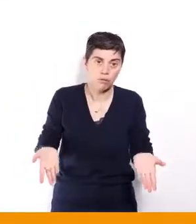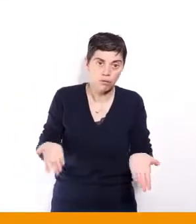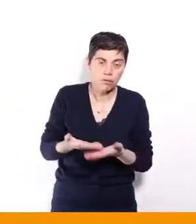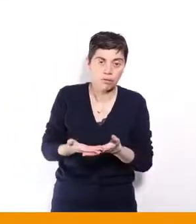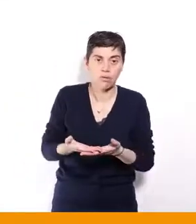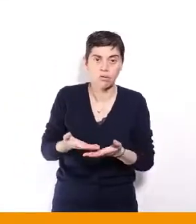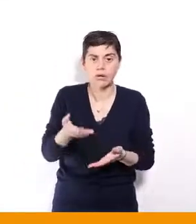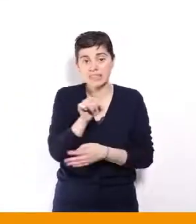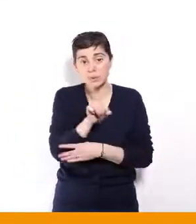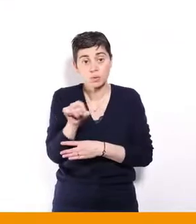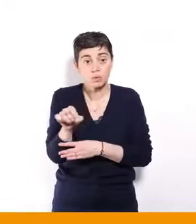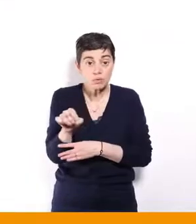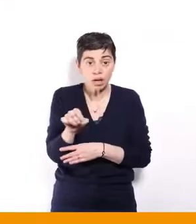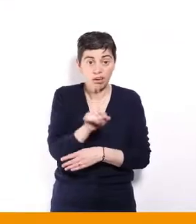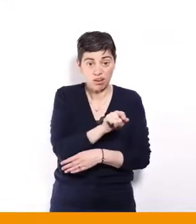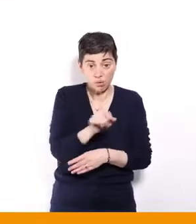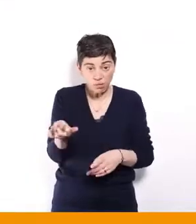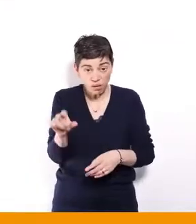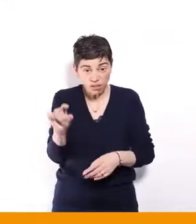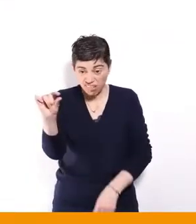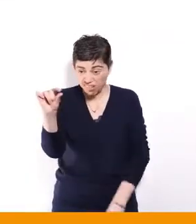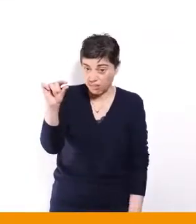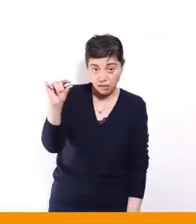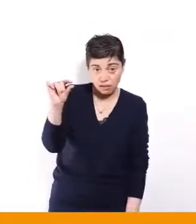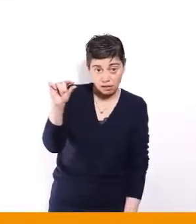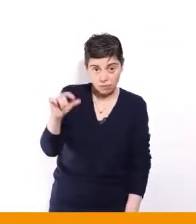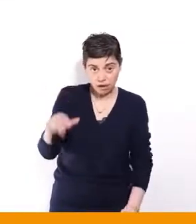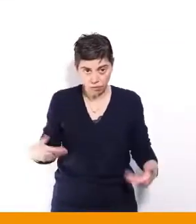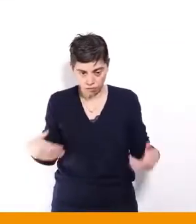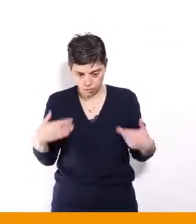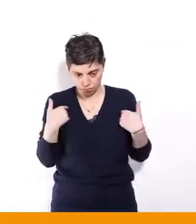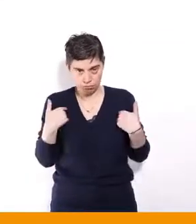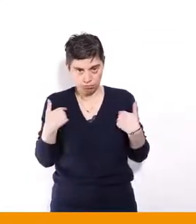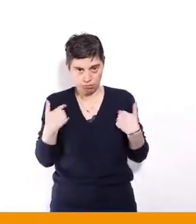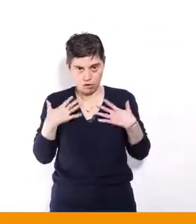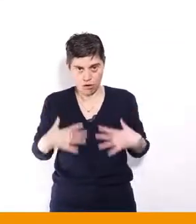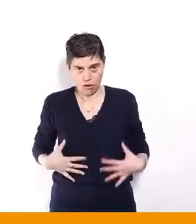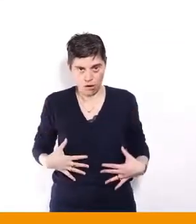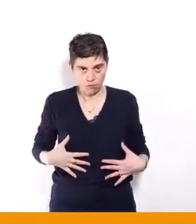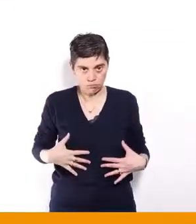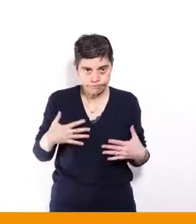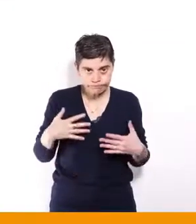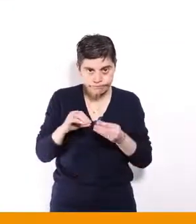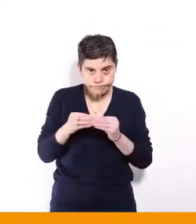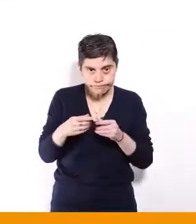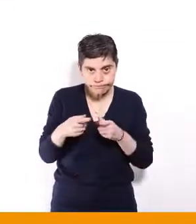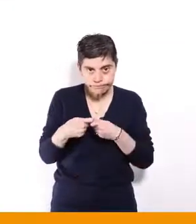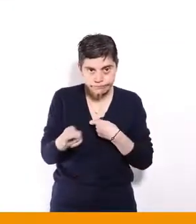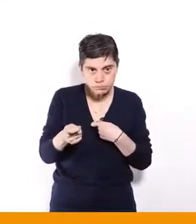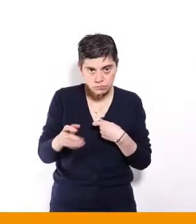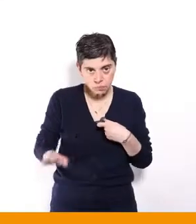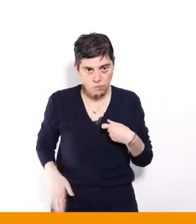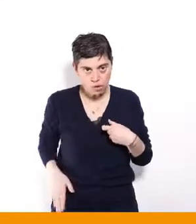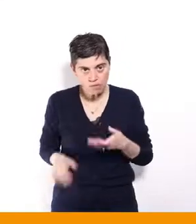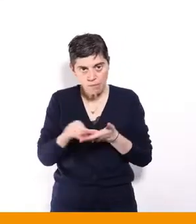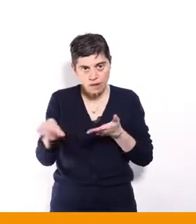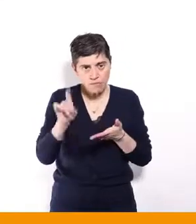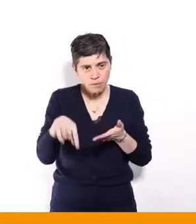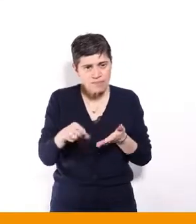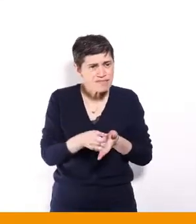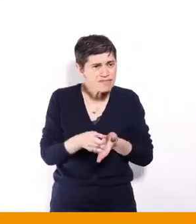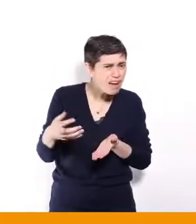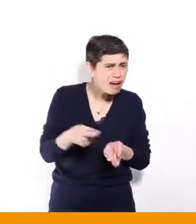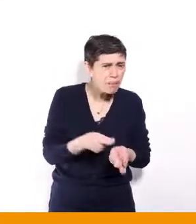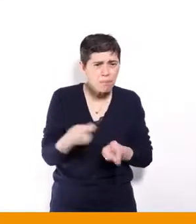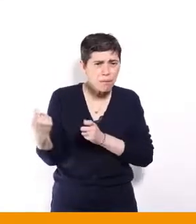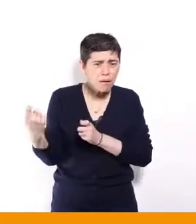la sécu de base, on se retrouve avec un fauteuil qui n'est souvent pas adapté. Et en fait, il faut mettre de sa poche, et parfois très, très cher, pour avoir le